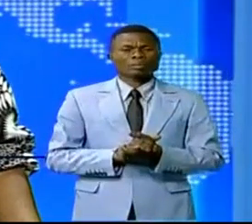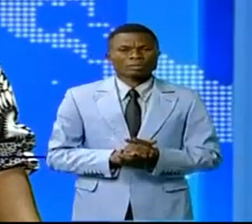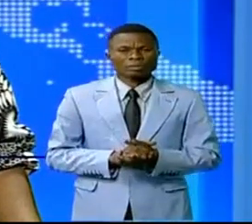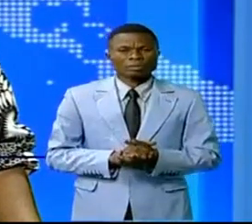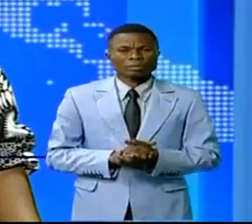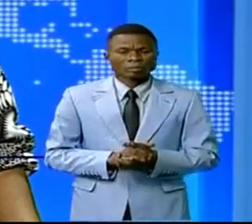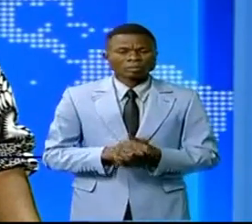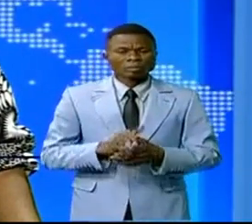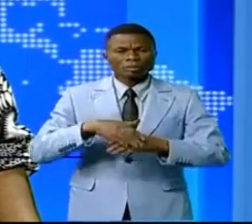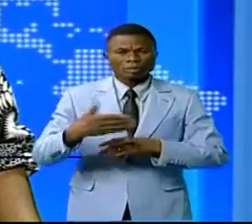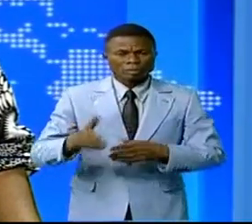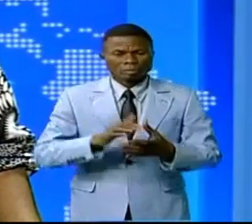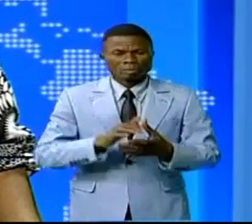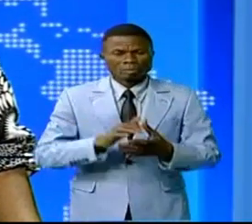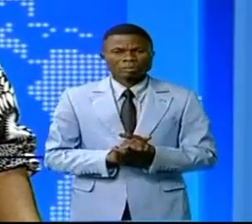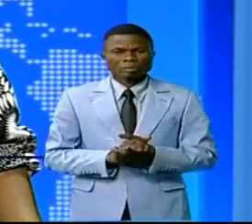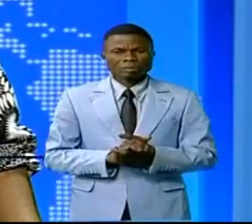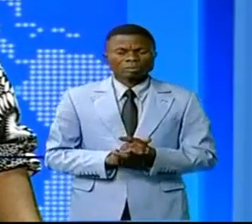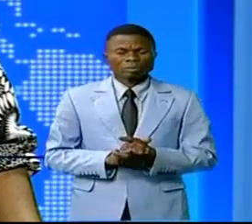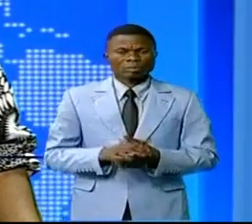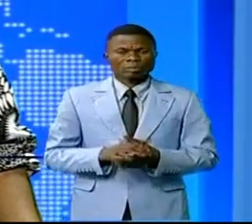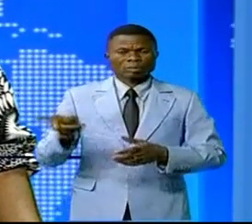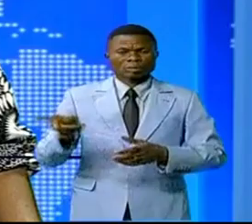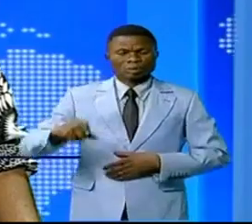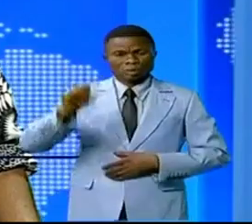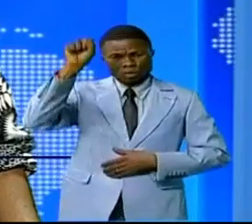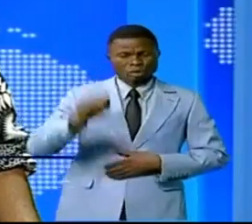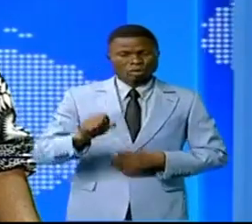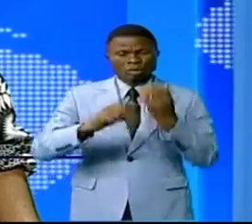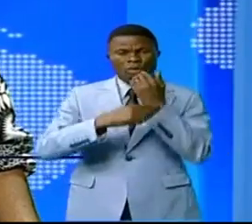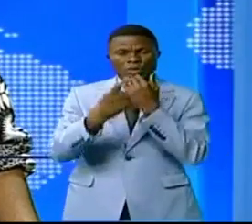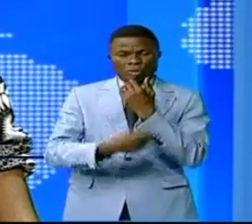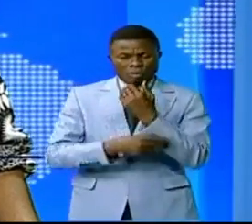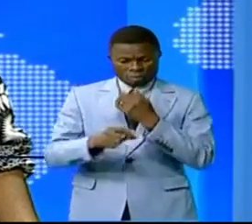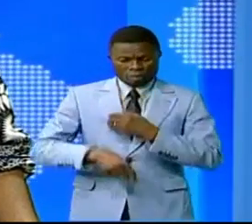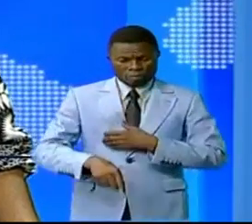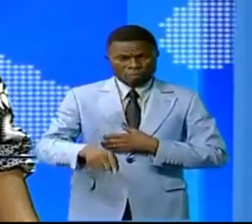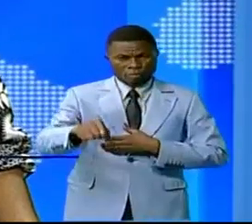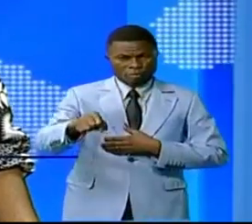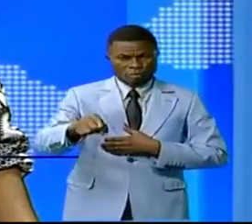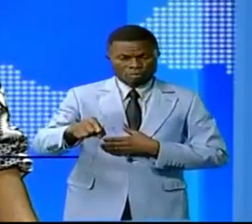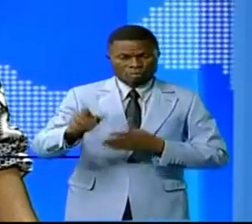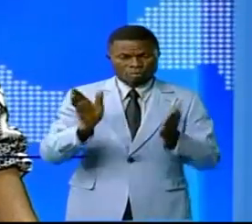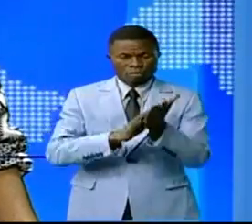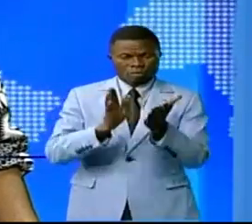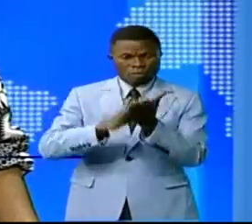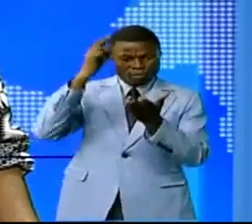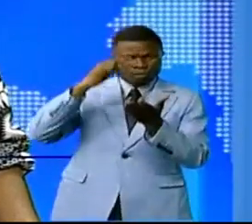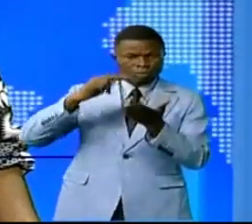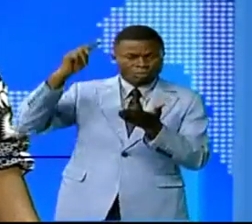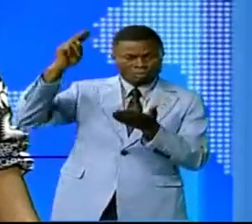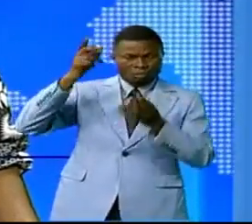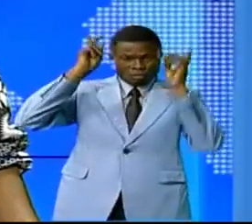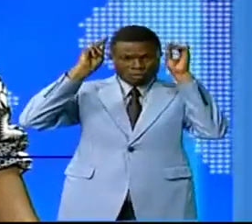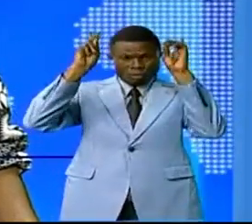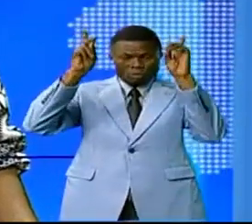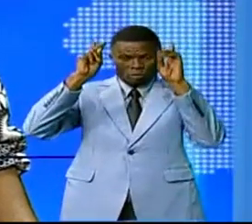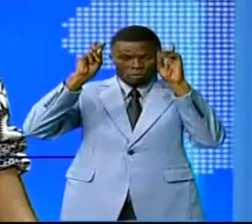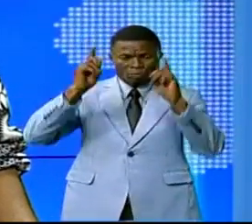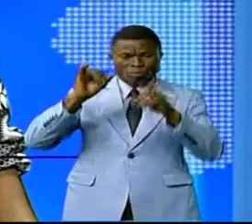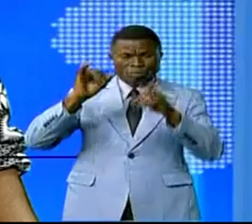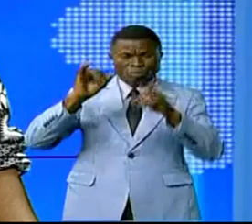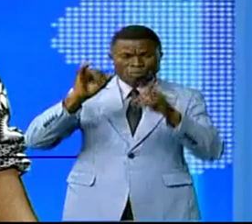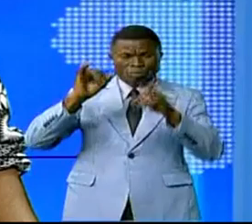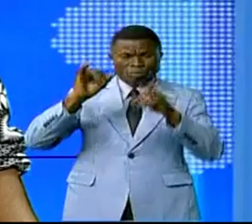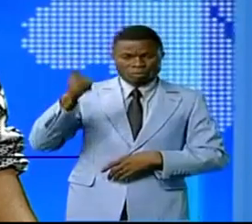Et puis, dans la province du Sud-Kivu, dans le jour qui vienne, l'Institut supérieur pédagogique ISP